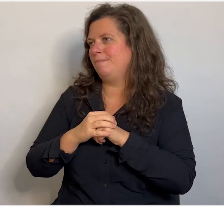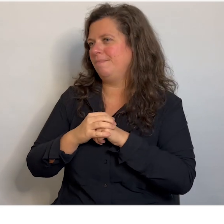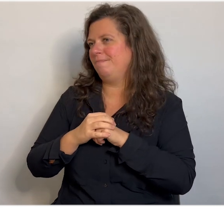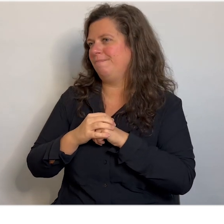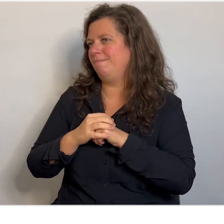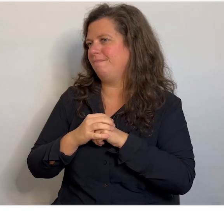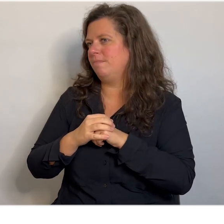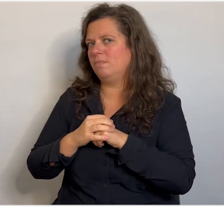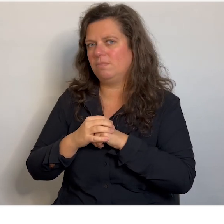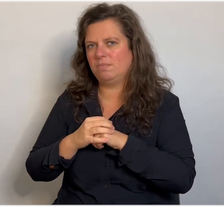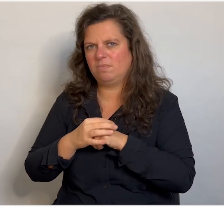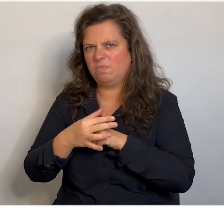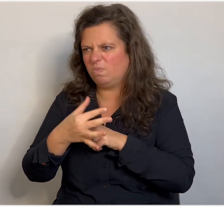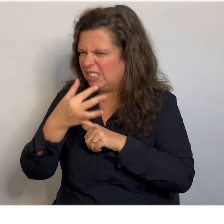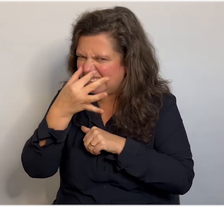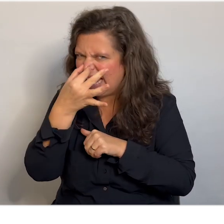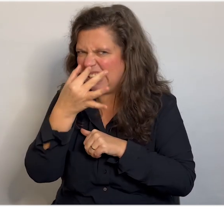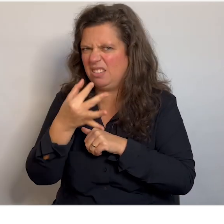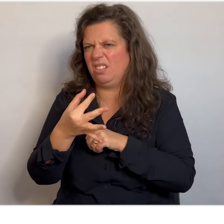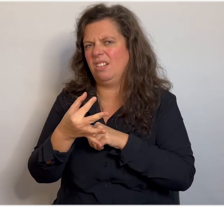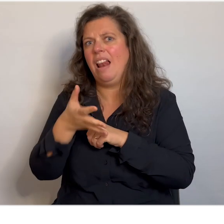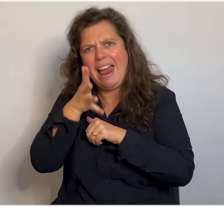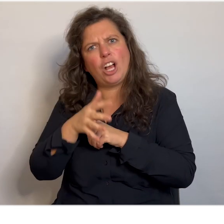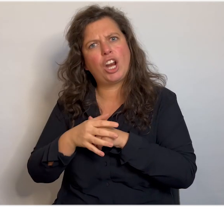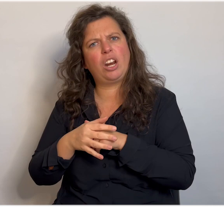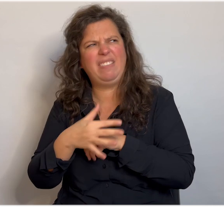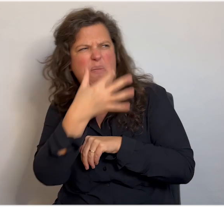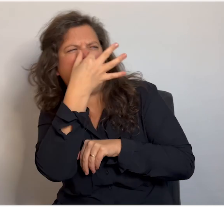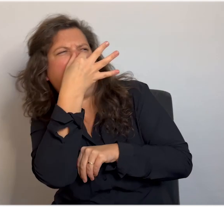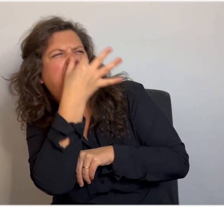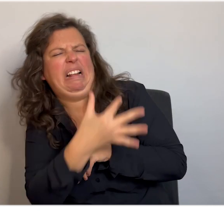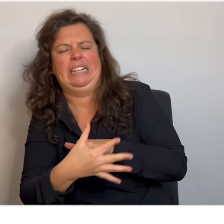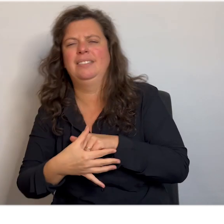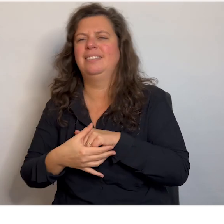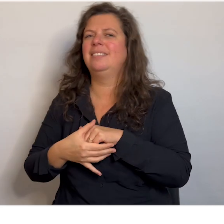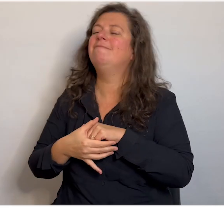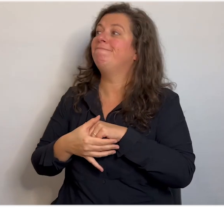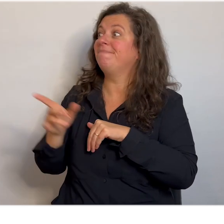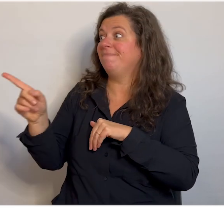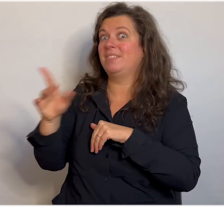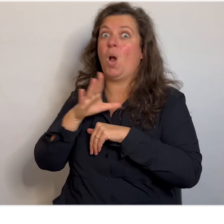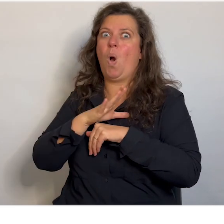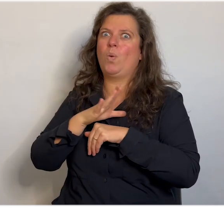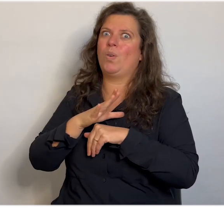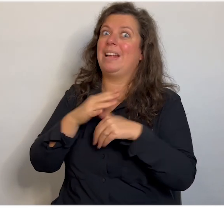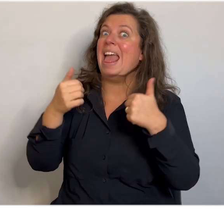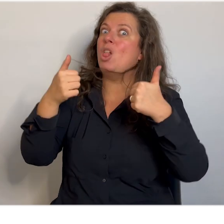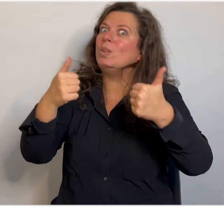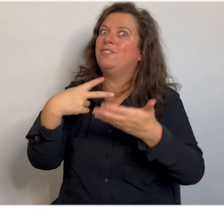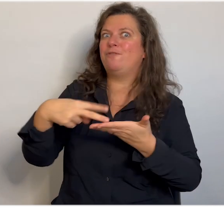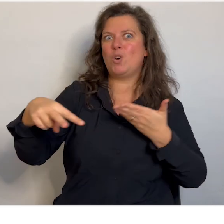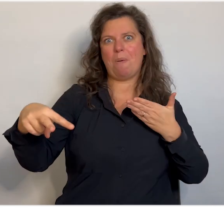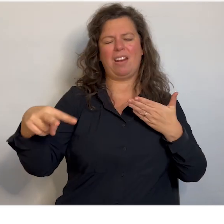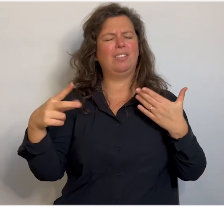Stinkt niet, ruikt lekker. Nee, je ruikt vies. Nee, je ruikt Oké, die. Ik ben ook heel erg goed in voetballen.